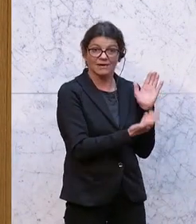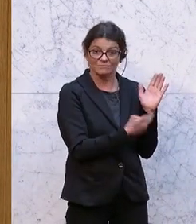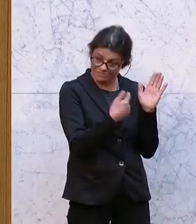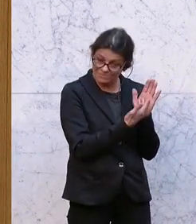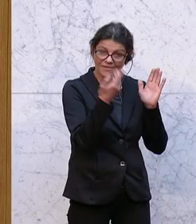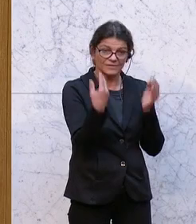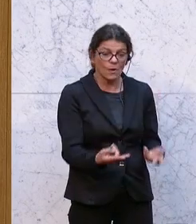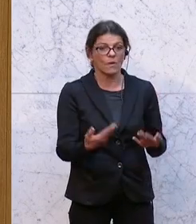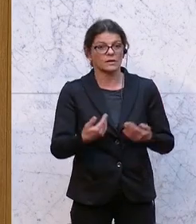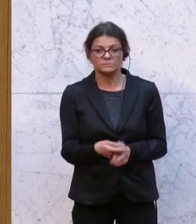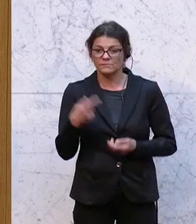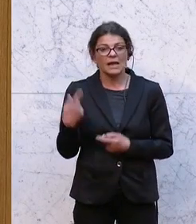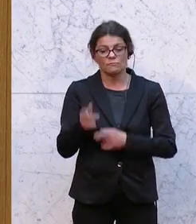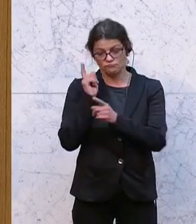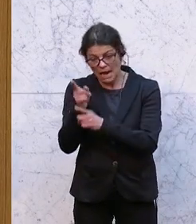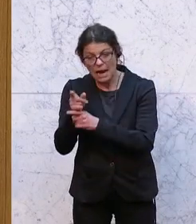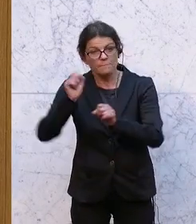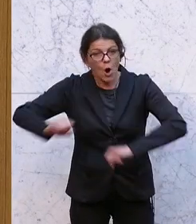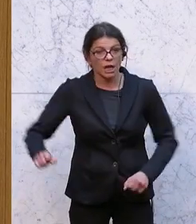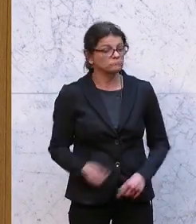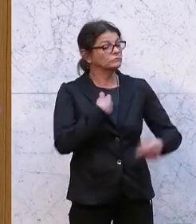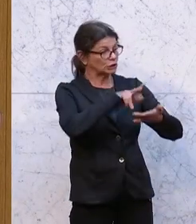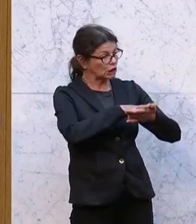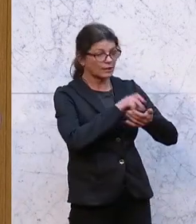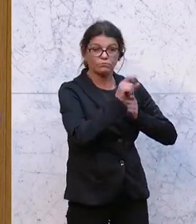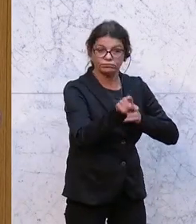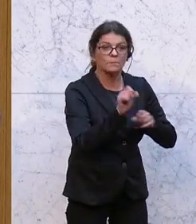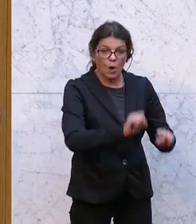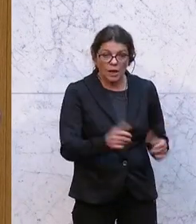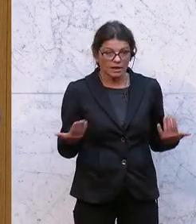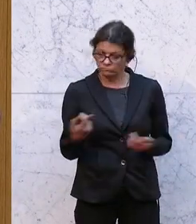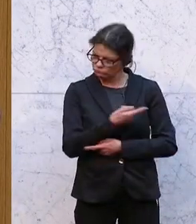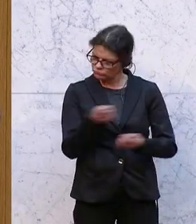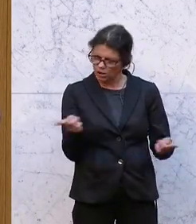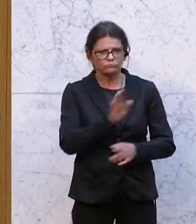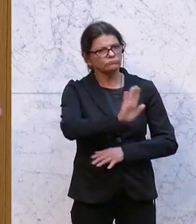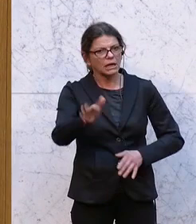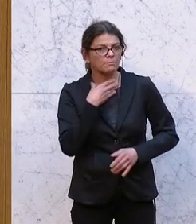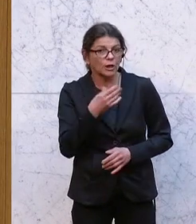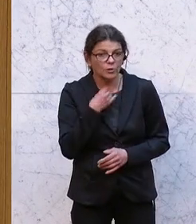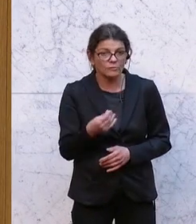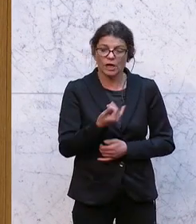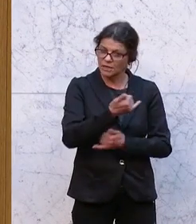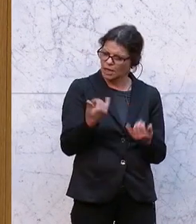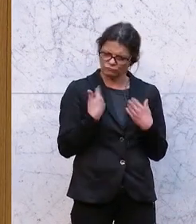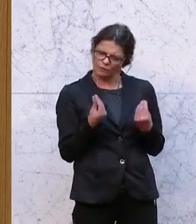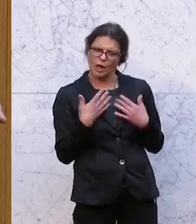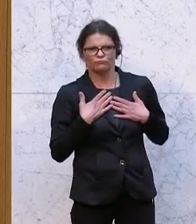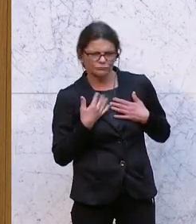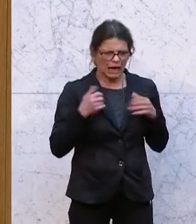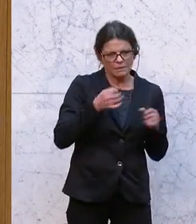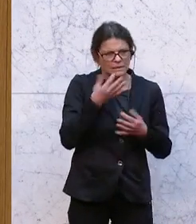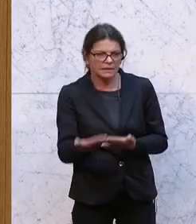Gesetz. Es ist analog möglich, es ist digital möglich, jedem nach seinen Bedürfnissen, jeder nach seinen Fähigkeiten,